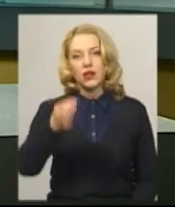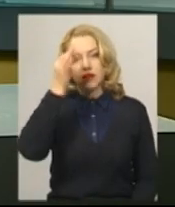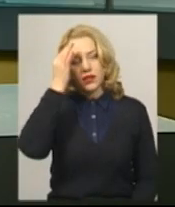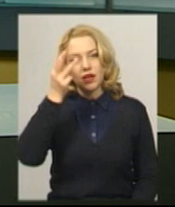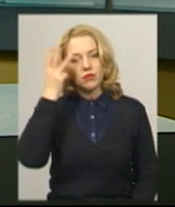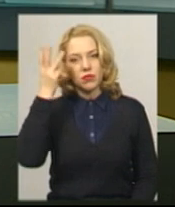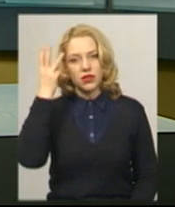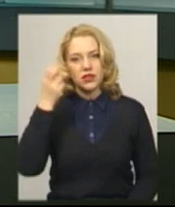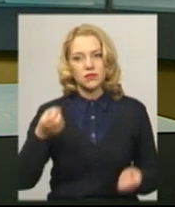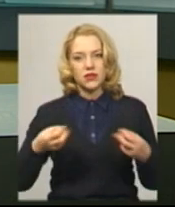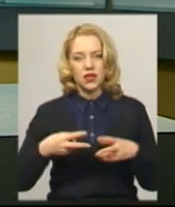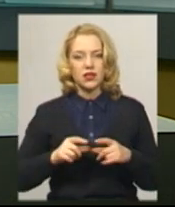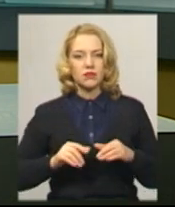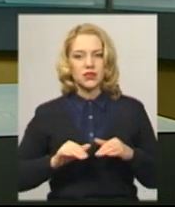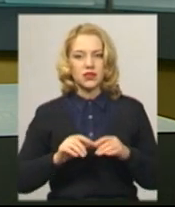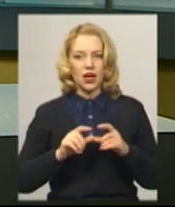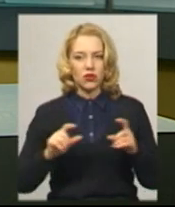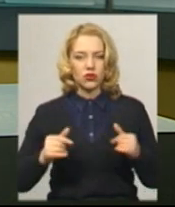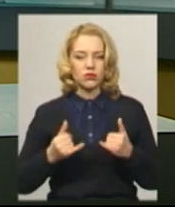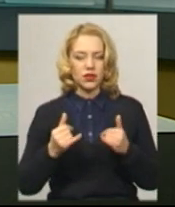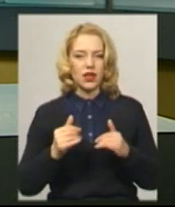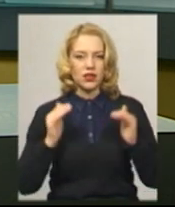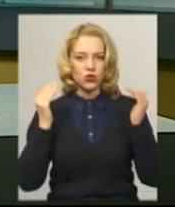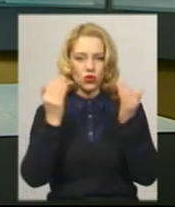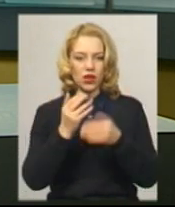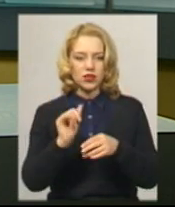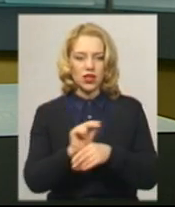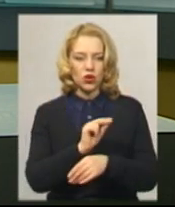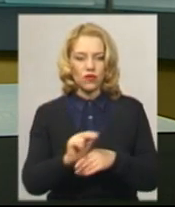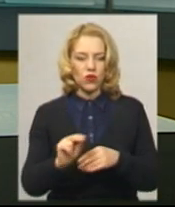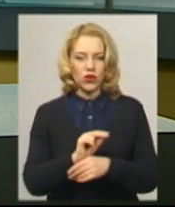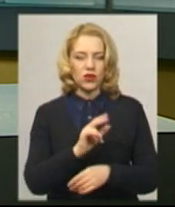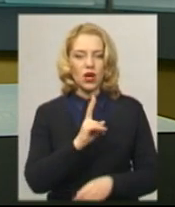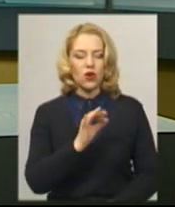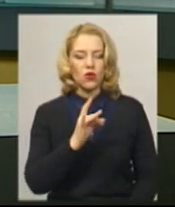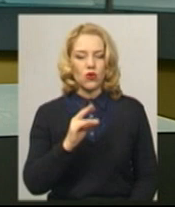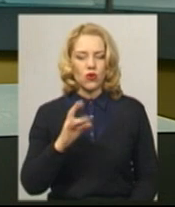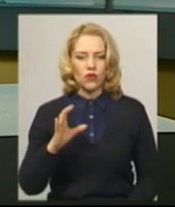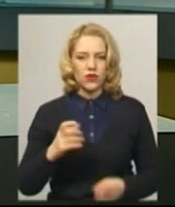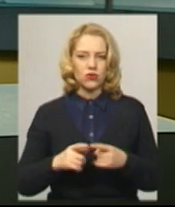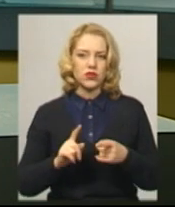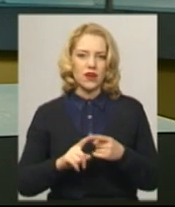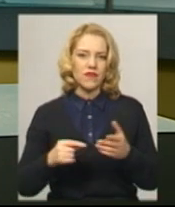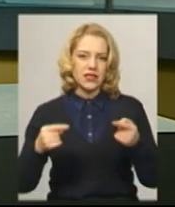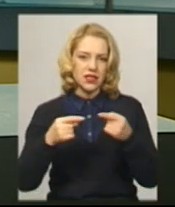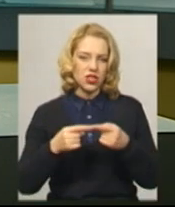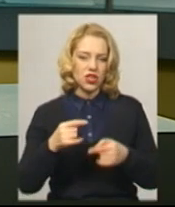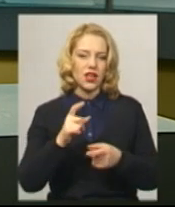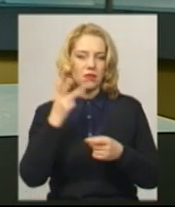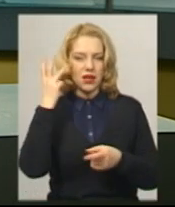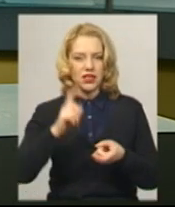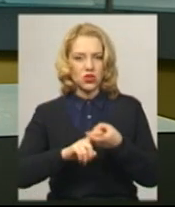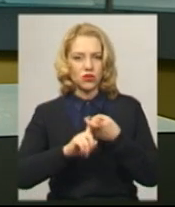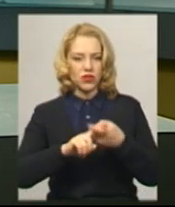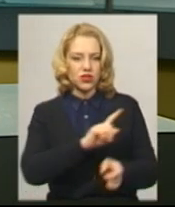Хмельницькому спеціальним заходом для ізоляції та лікування хворих на коронавірус визначили міську інфекційну лікарню. Для цього тут облаштували